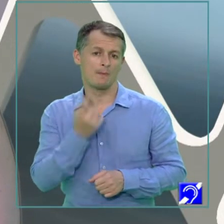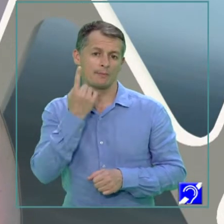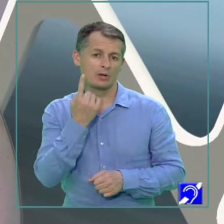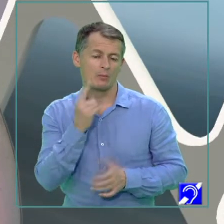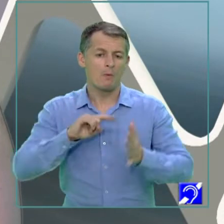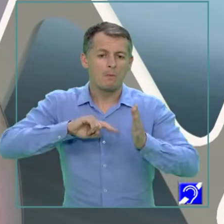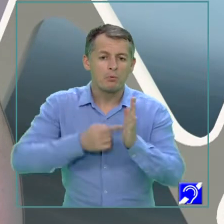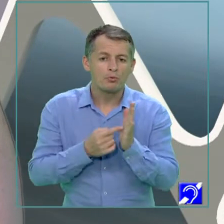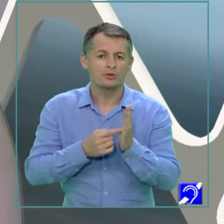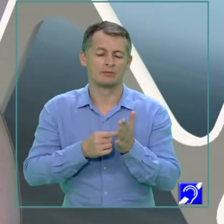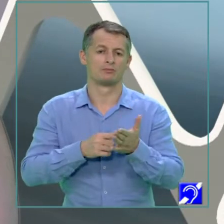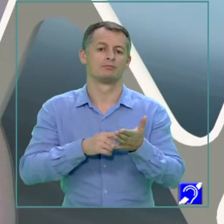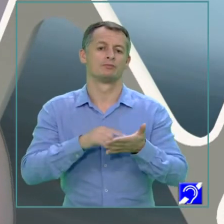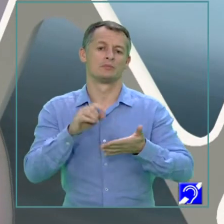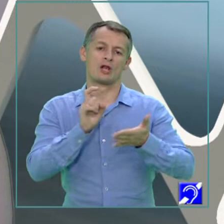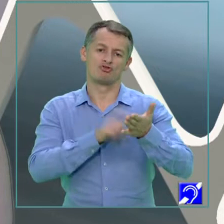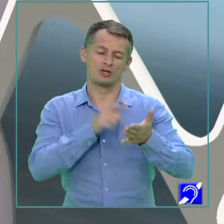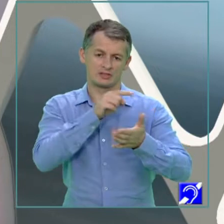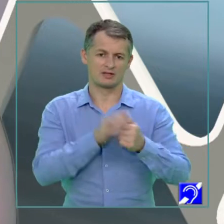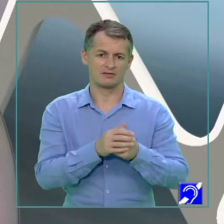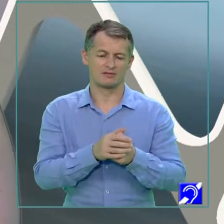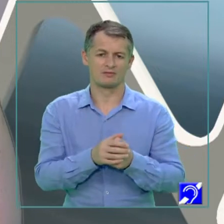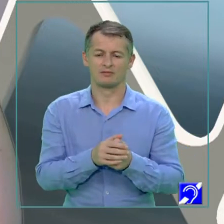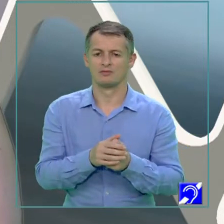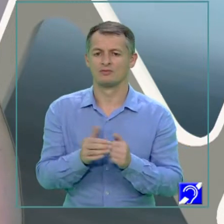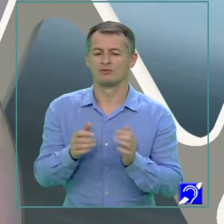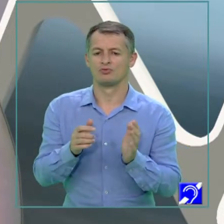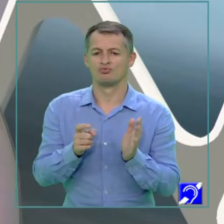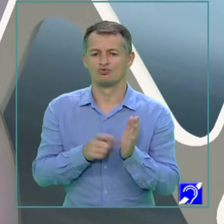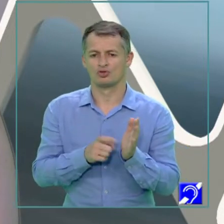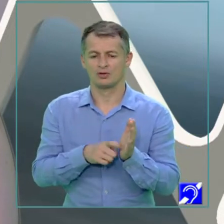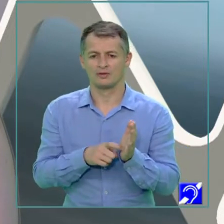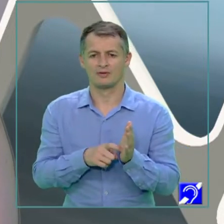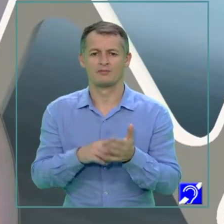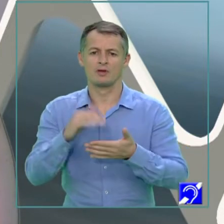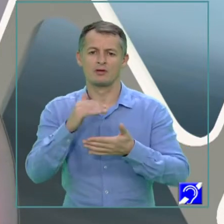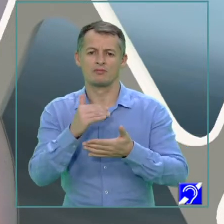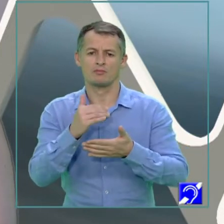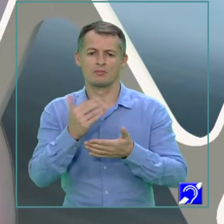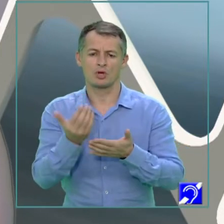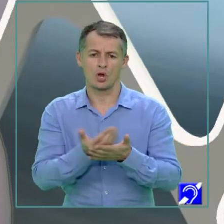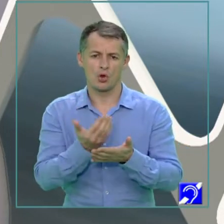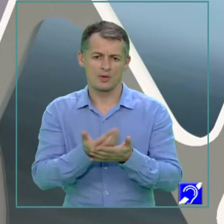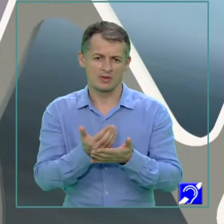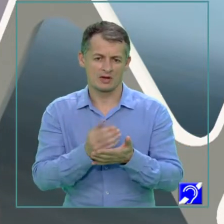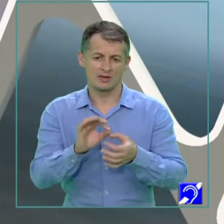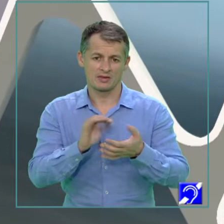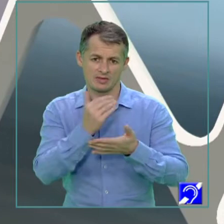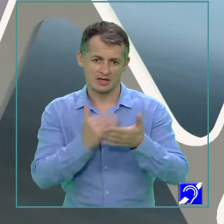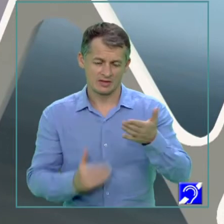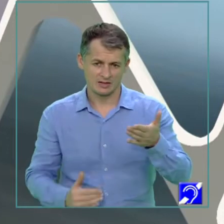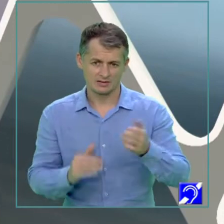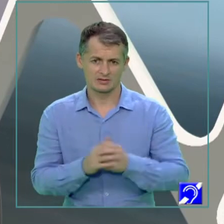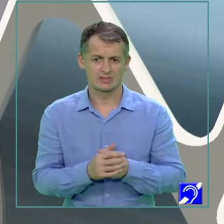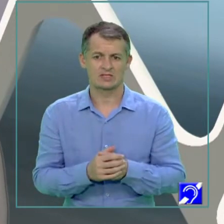cere interogarea profundă a textului, comentariul de text, nici de cum. Vi se